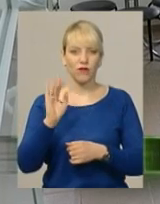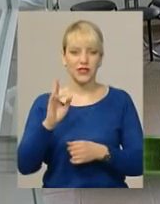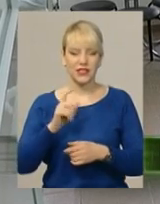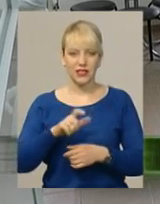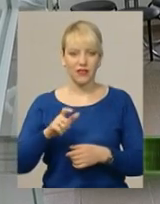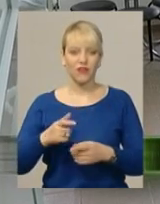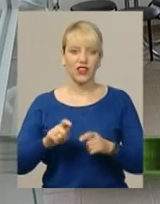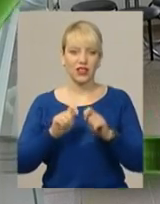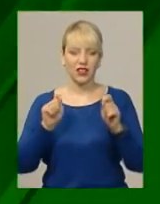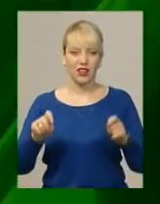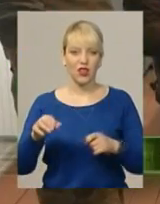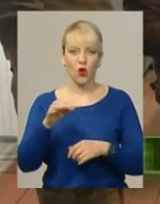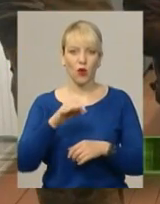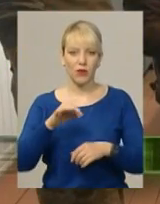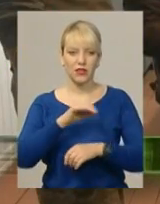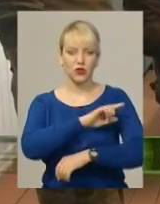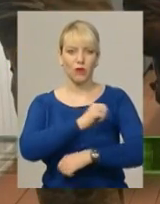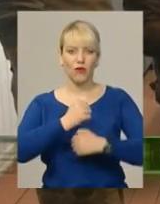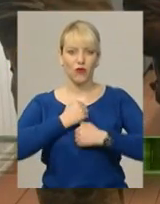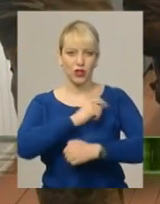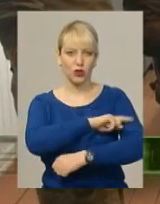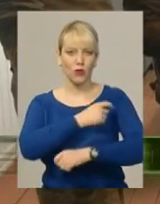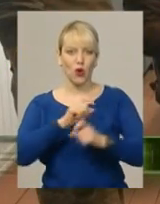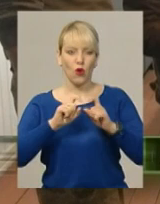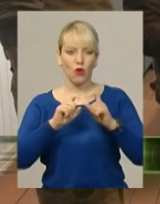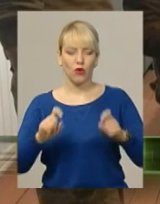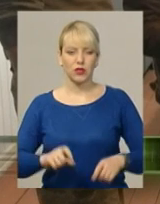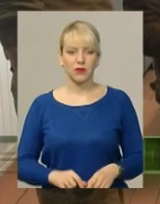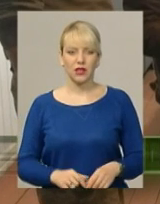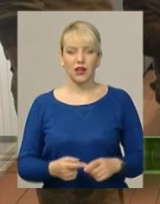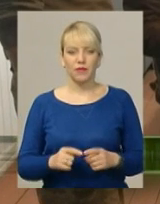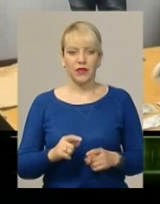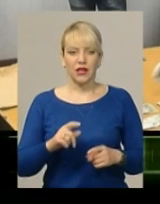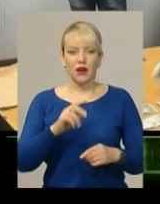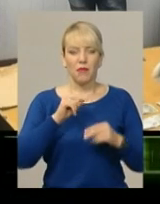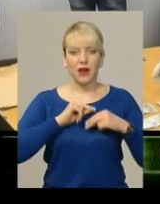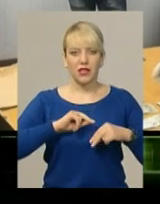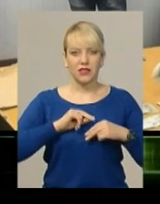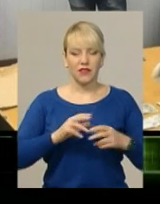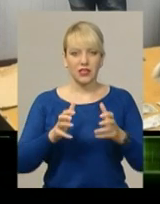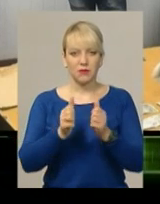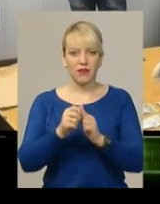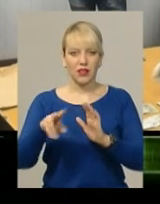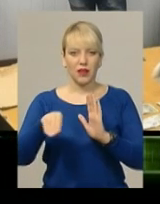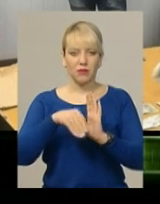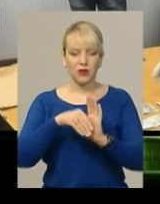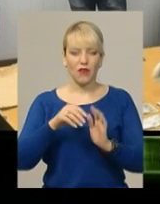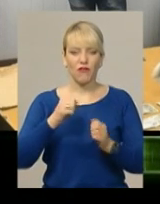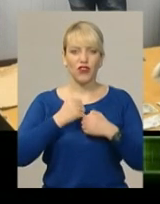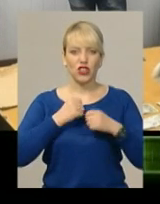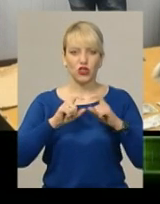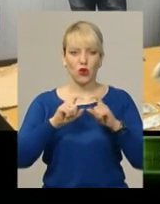ветеранів війни. Вісім тисяч за відстрочку. Працівника одного з військоматів області затримали за підозрою в отриманні